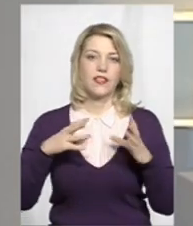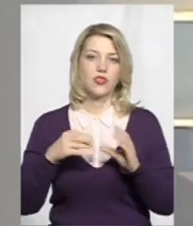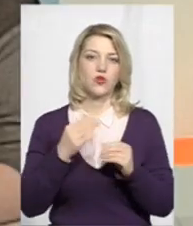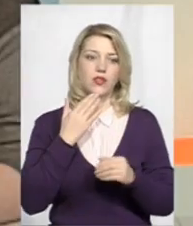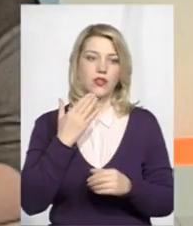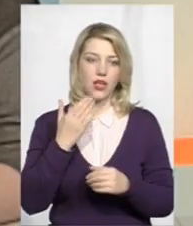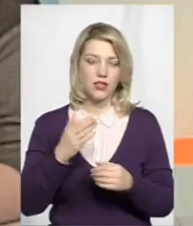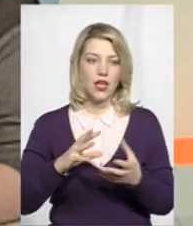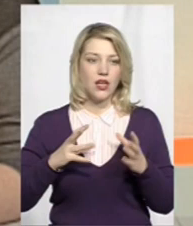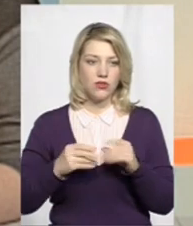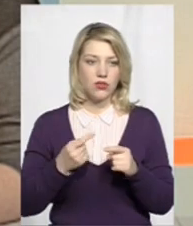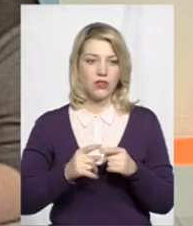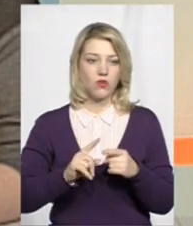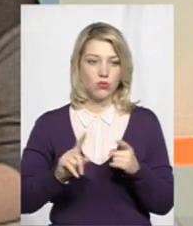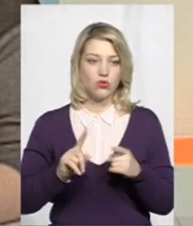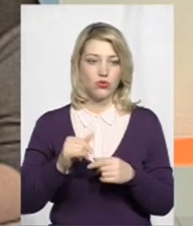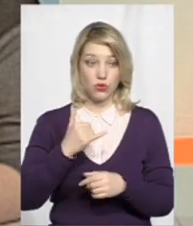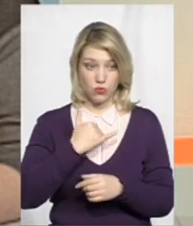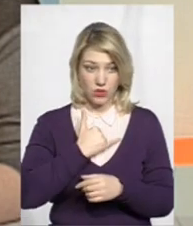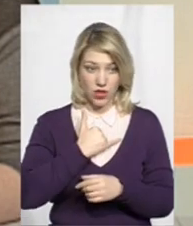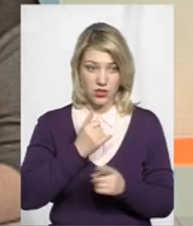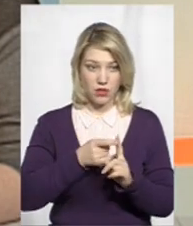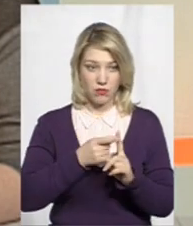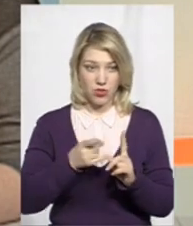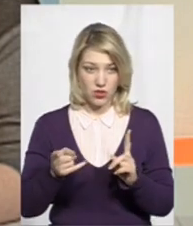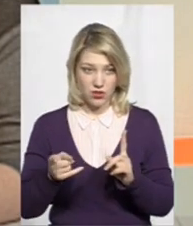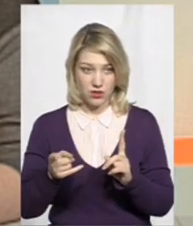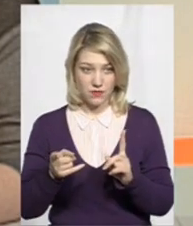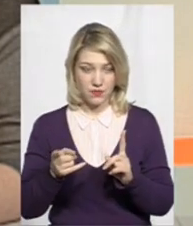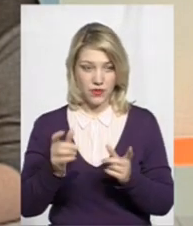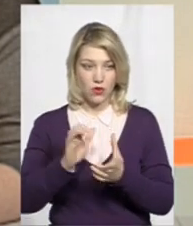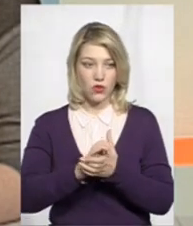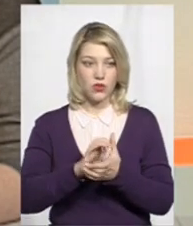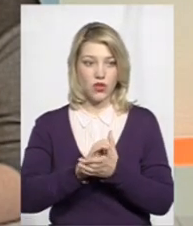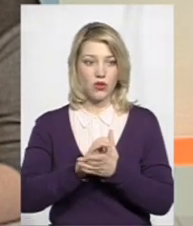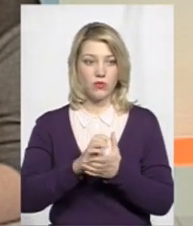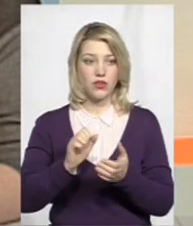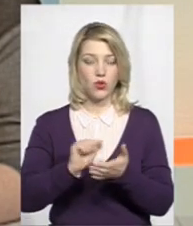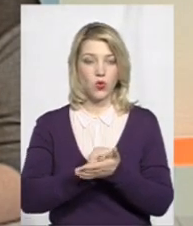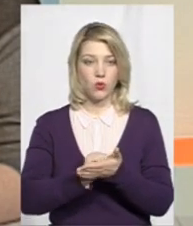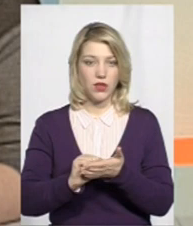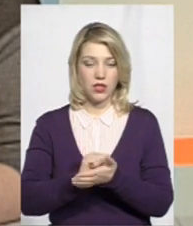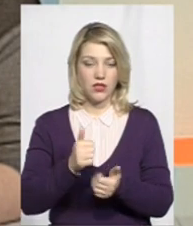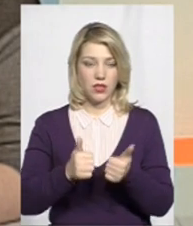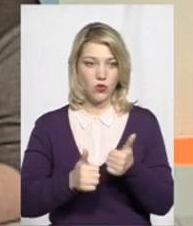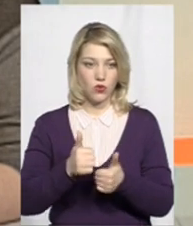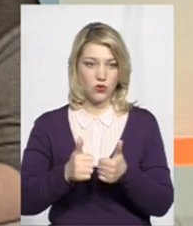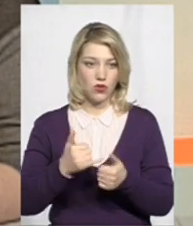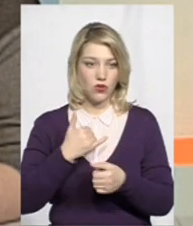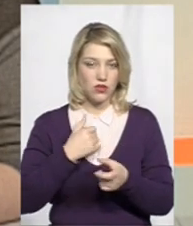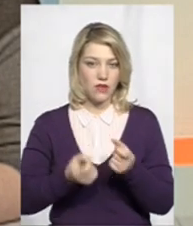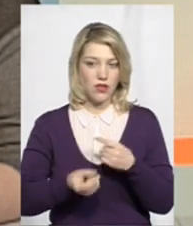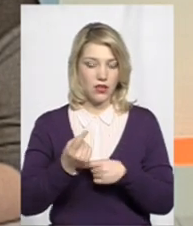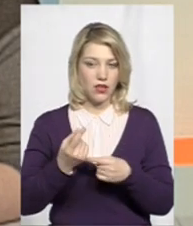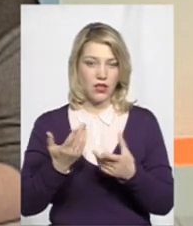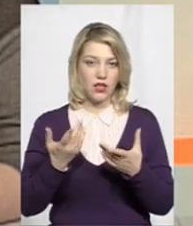Результат в тому, що в нас під час ознайомлення з документацією конкурсною викликали